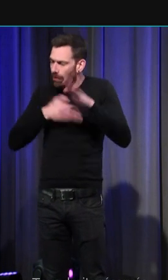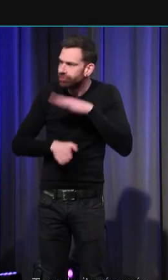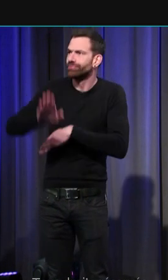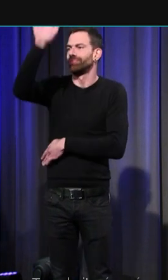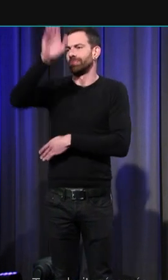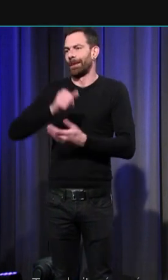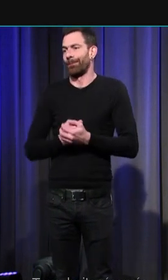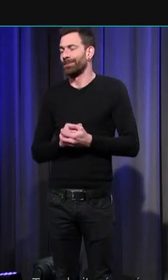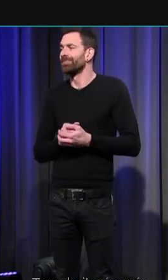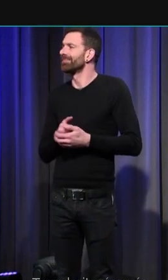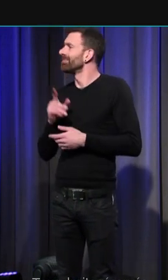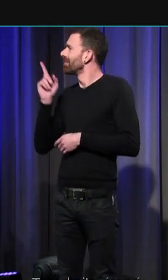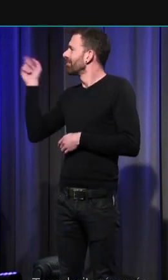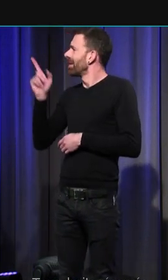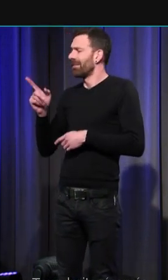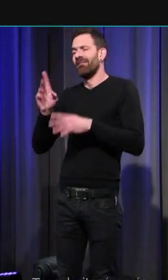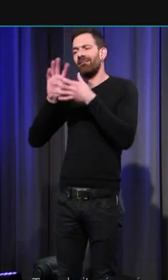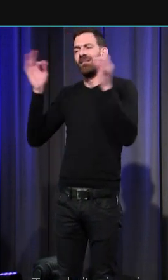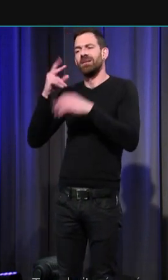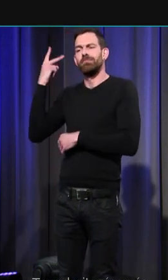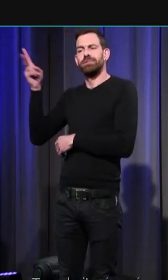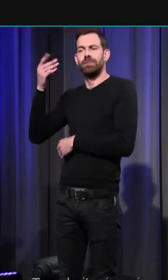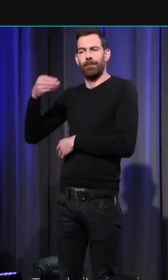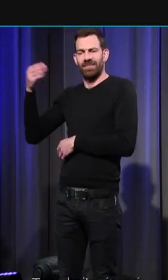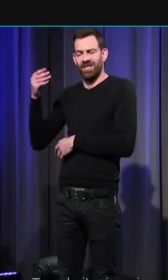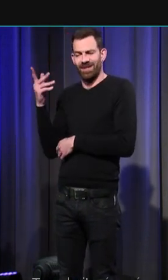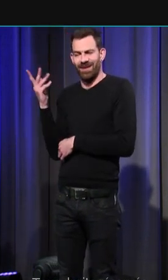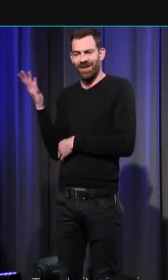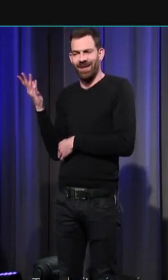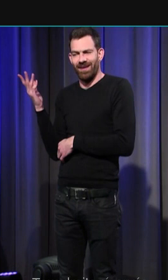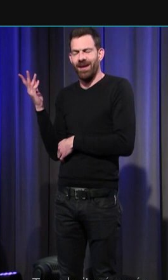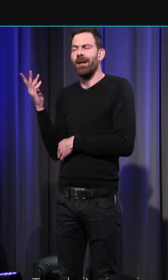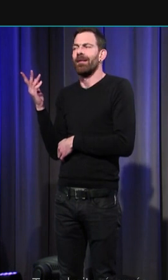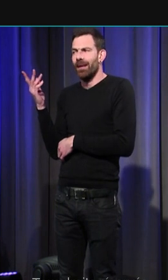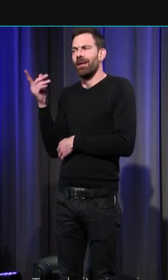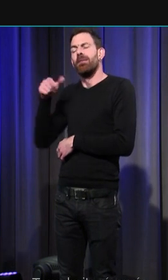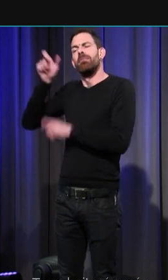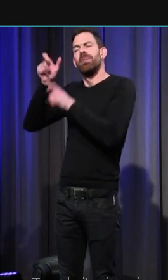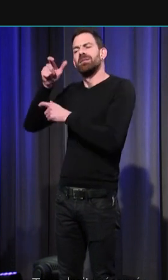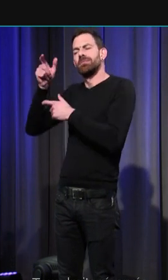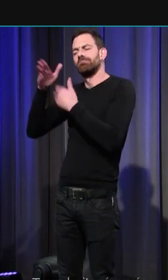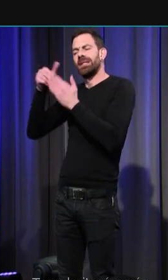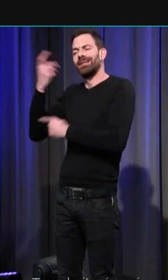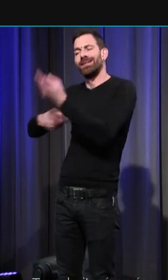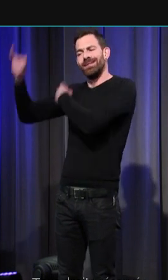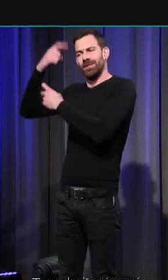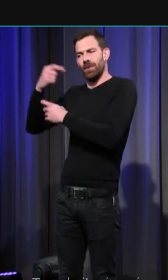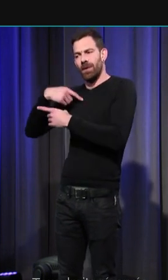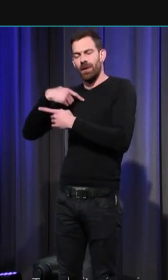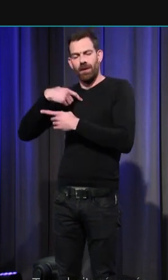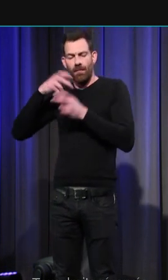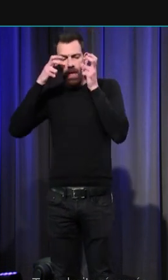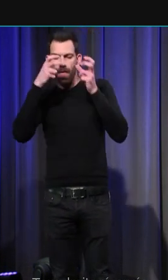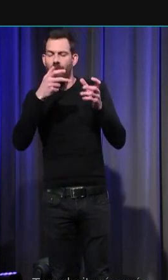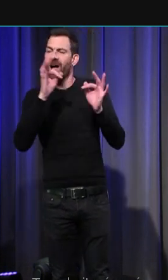Mais cette citation de Michelet, donc, nous apprend également que la fascination de l'historien pour l'émotion est peut-être avant